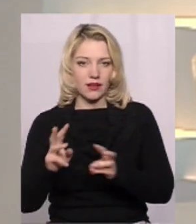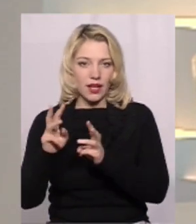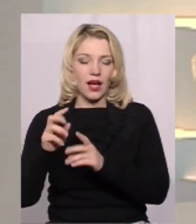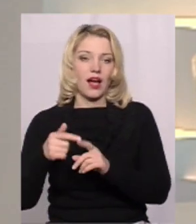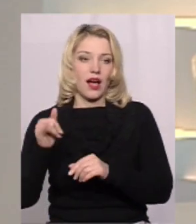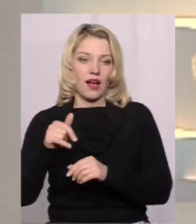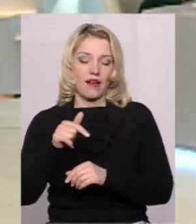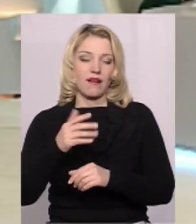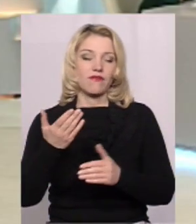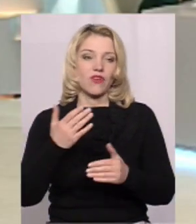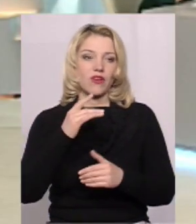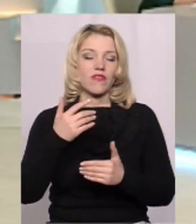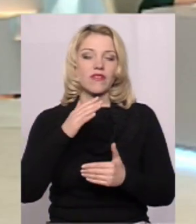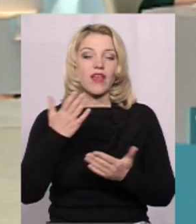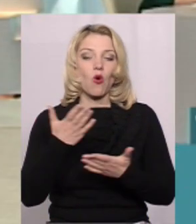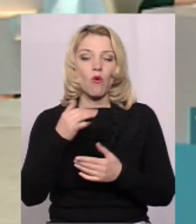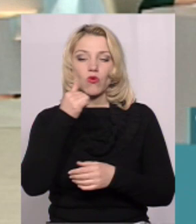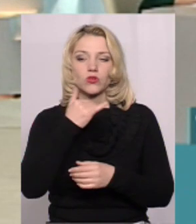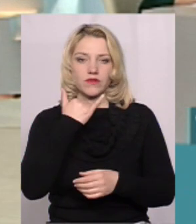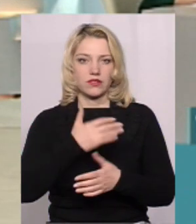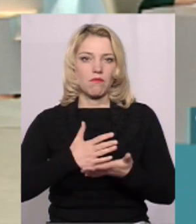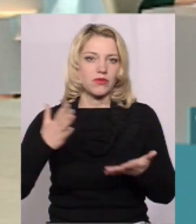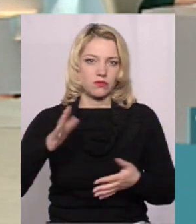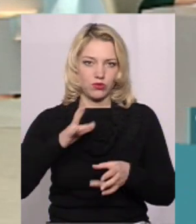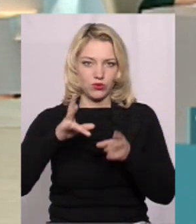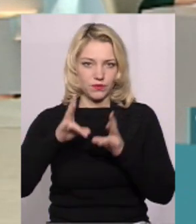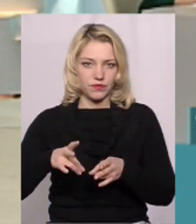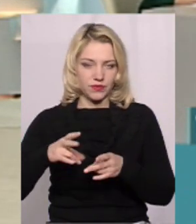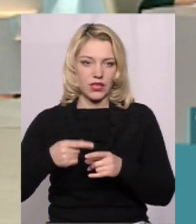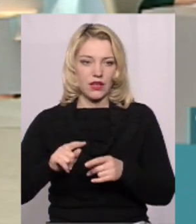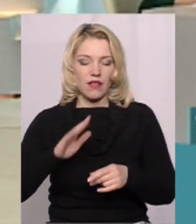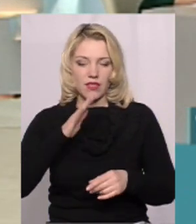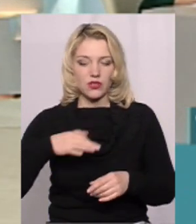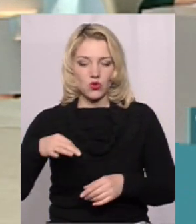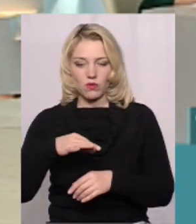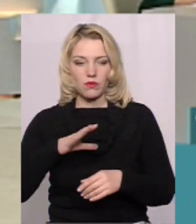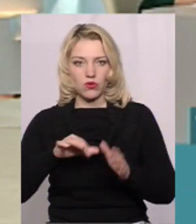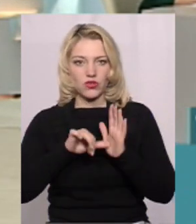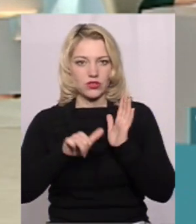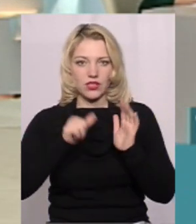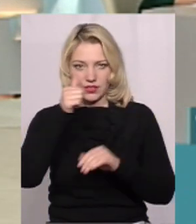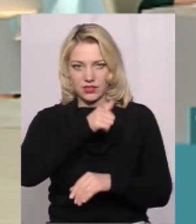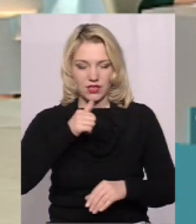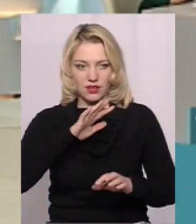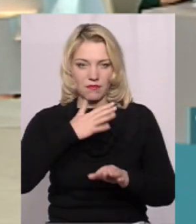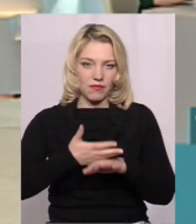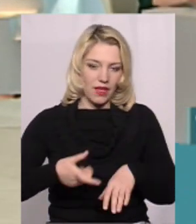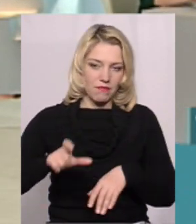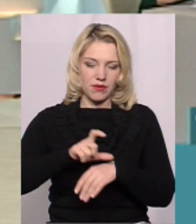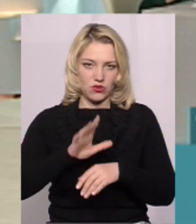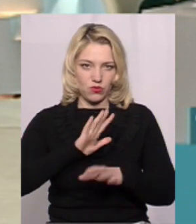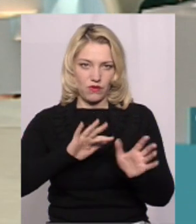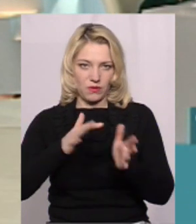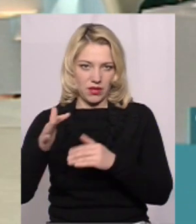найбільше було в нашій області таких спалах? Значить, в нашій області більше всього було таких випадків в 2016 році Ну